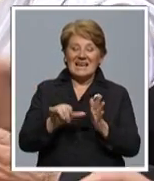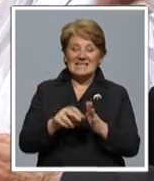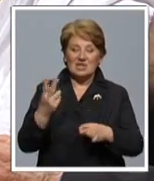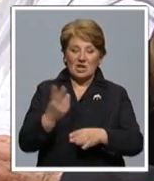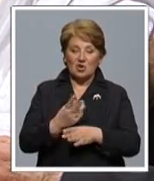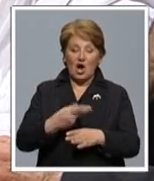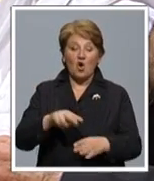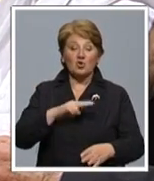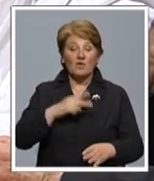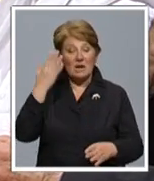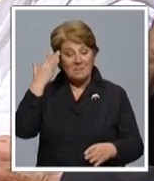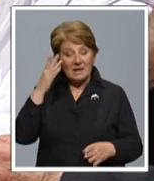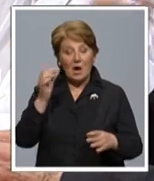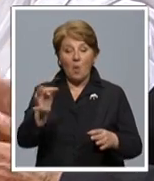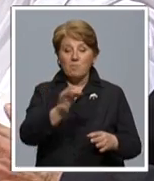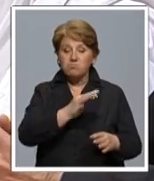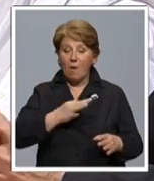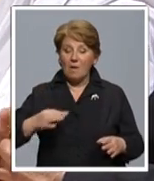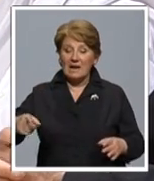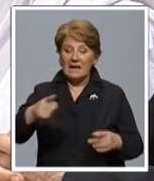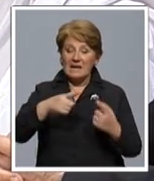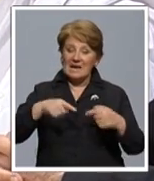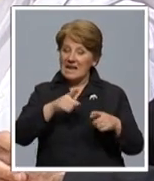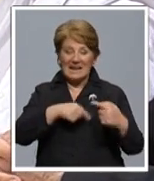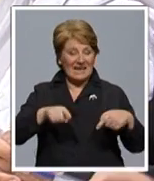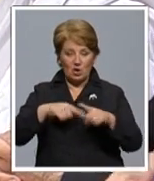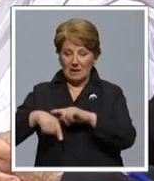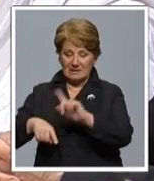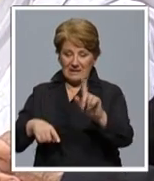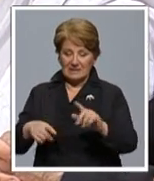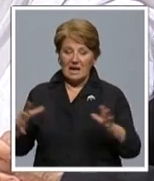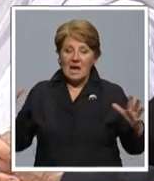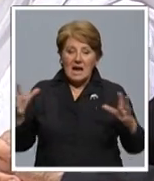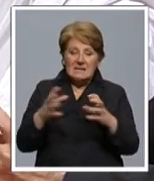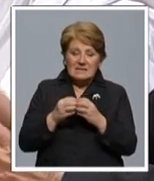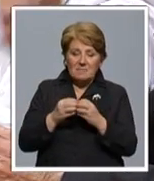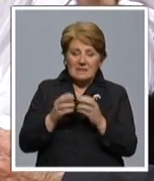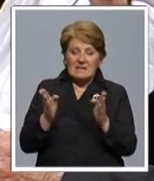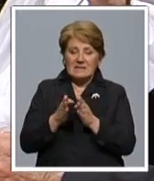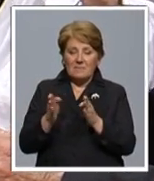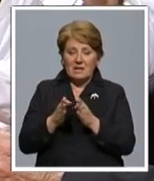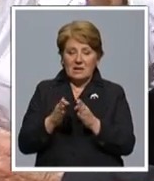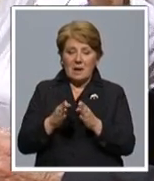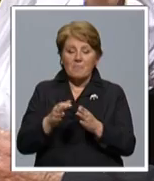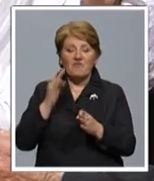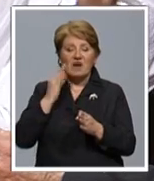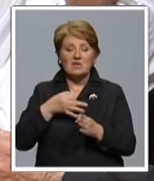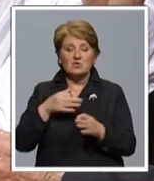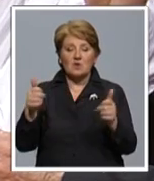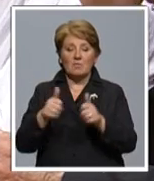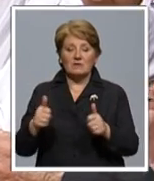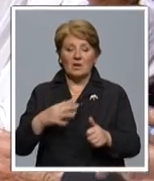je odgovorno skrbio svim pokrajinama, dakle, ne regionalizacija, asimilacija nacionalnih manjina po francuskom modelu.